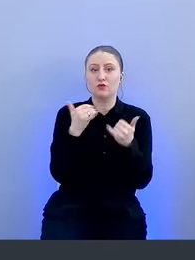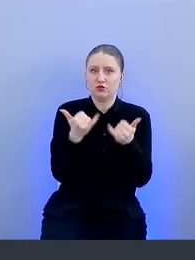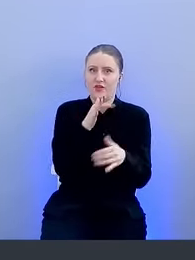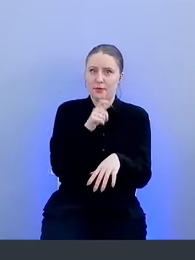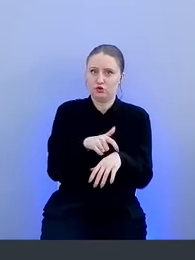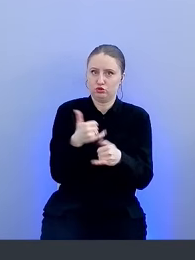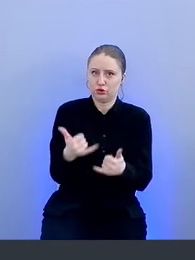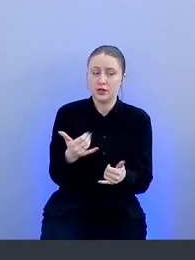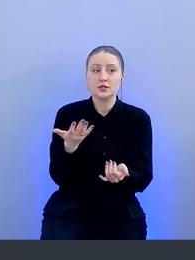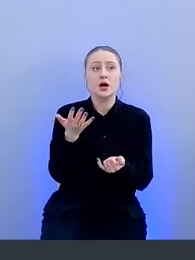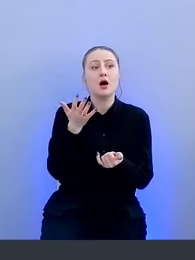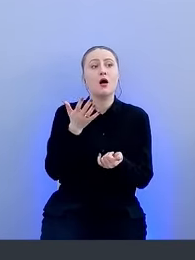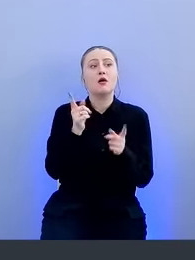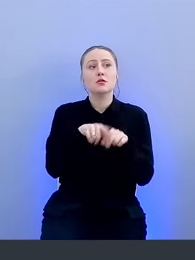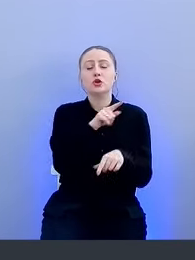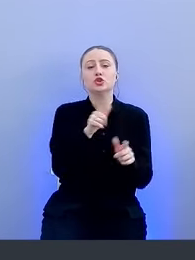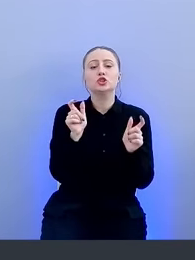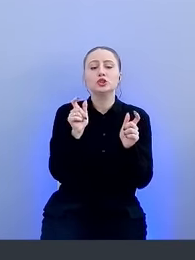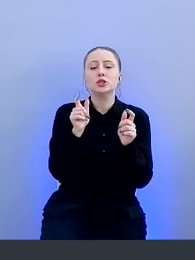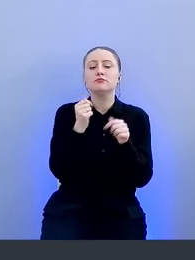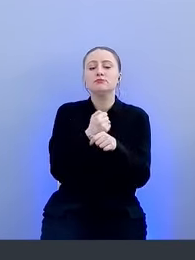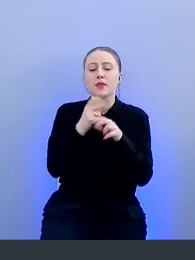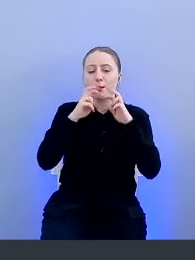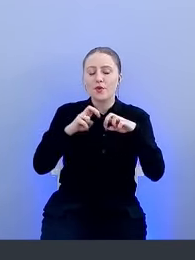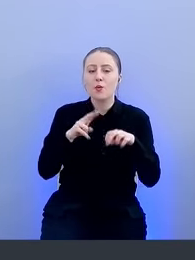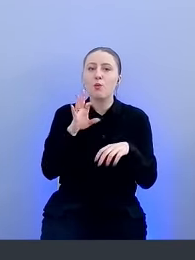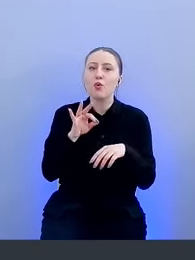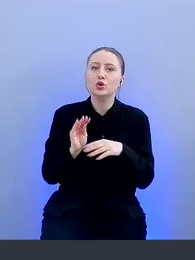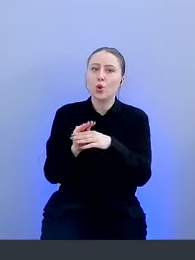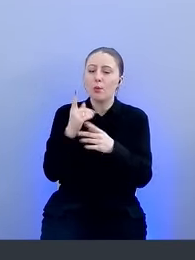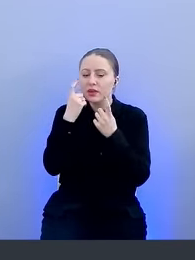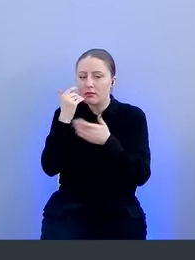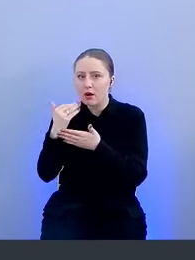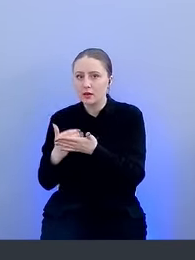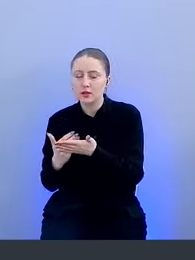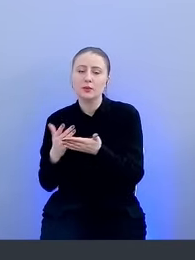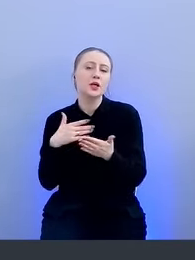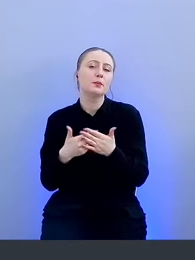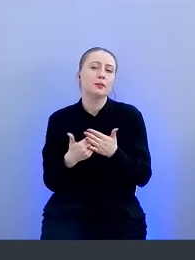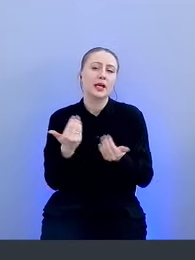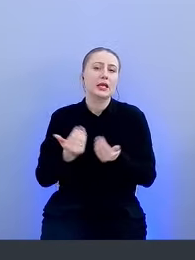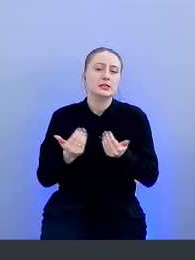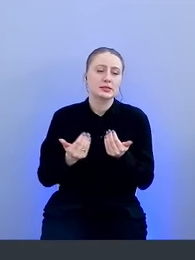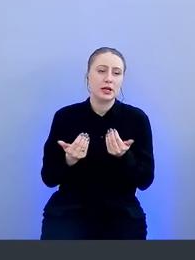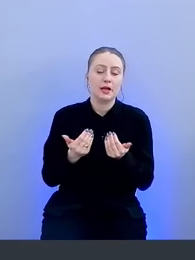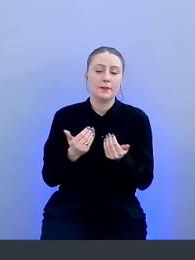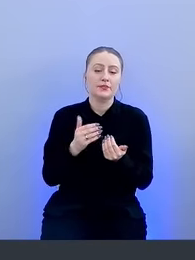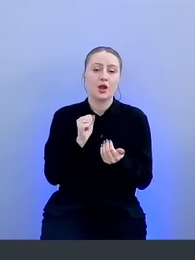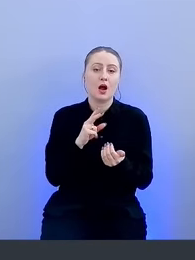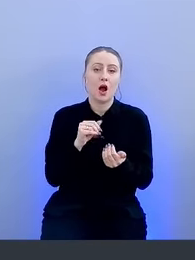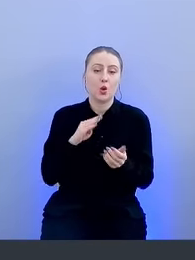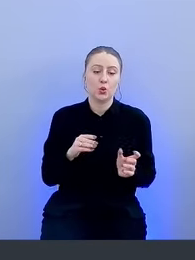реального времени. Он также делал проверку по дополнительным данным. Если в аккаунте